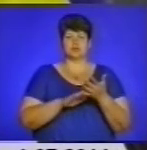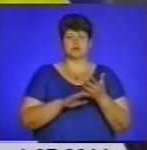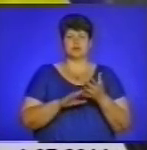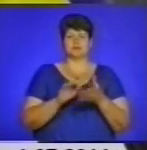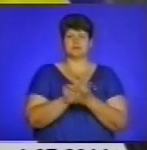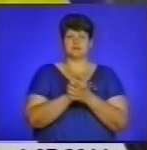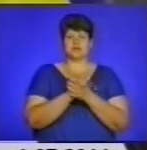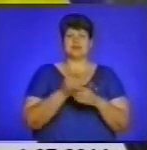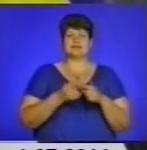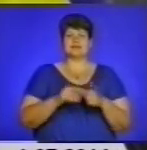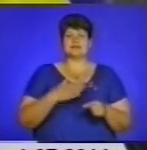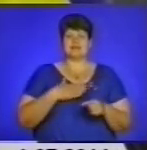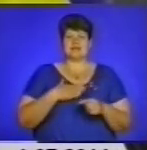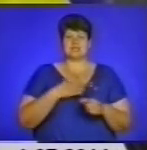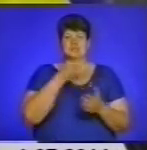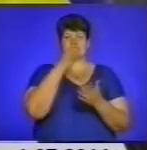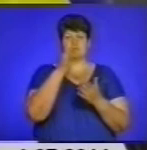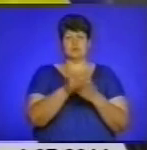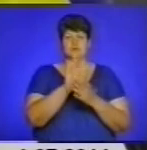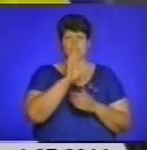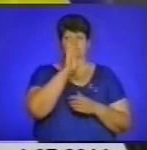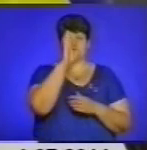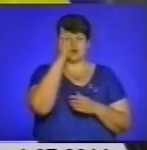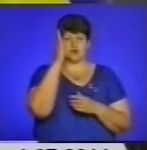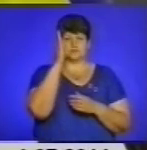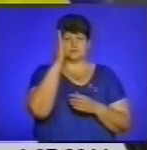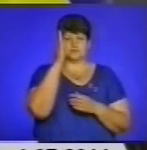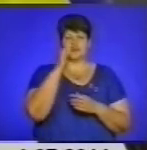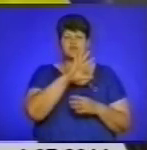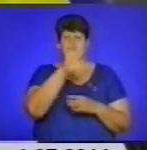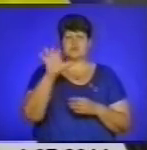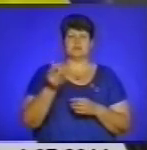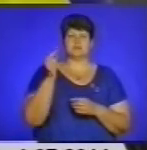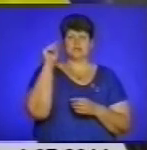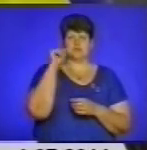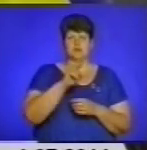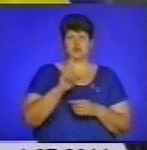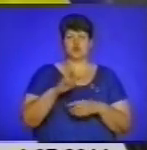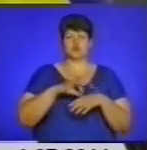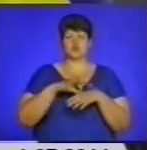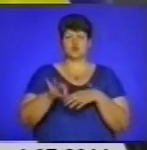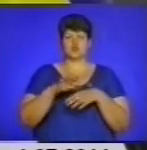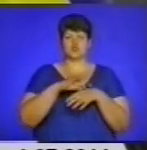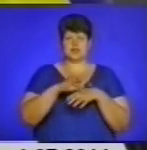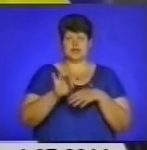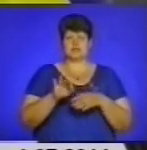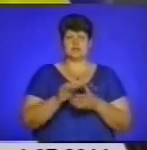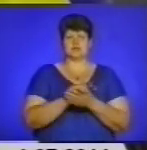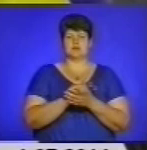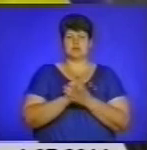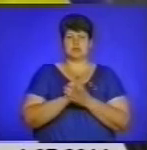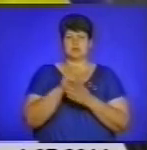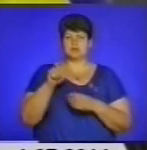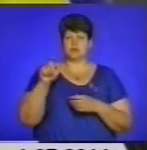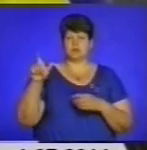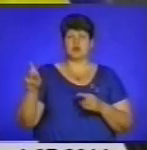це наша відповідь терористам, бойовикам і мародерам. Всім тим, хто знущається над мирним населенням, хто